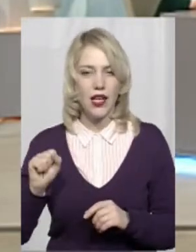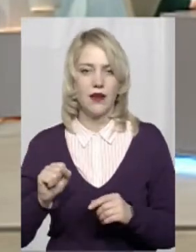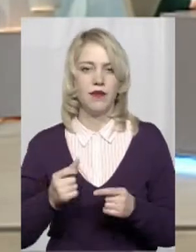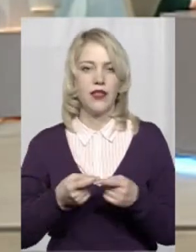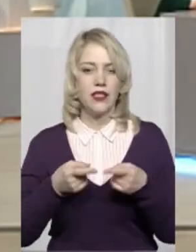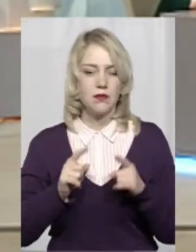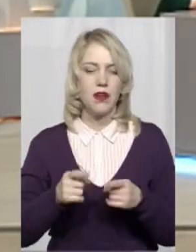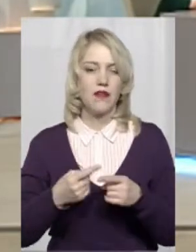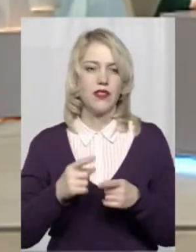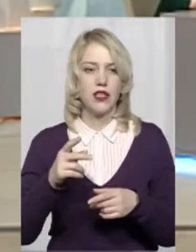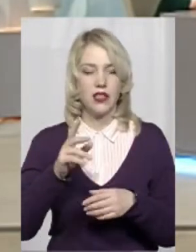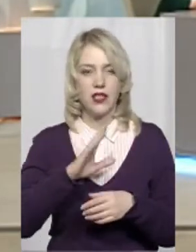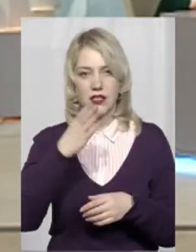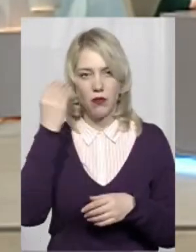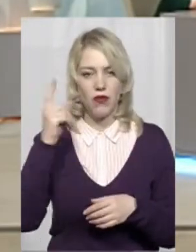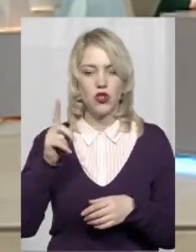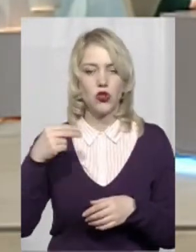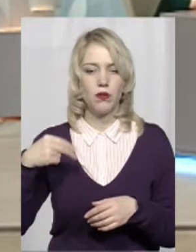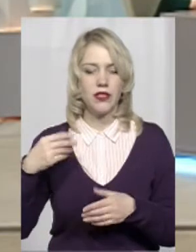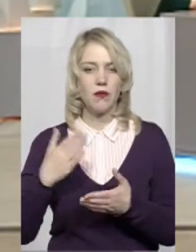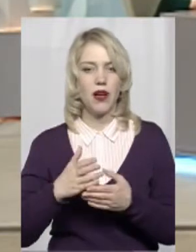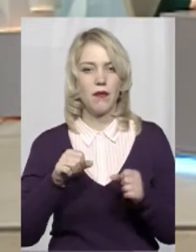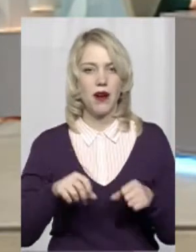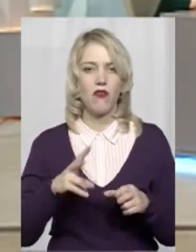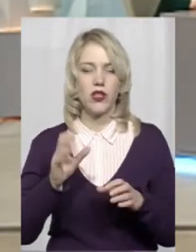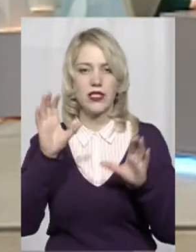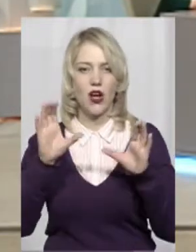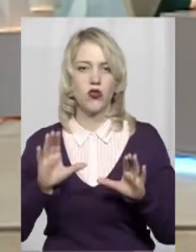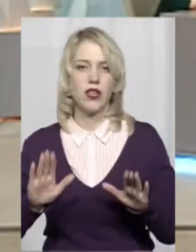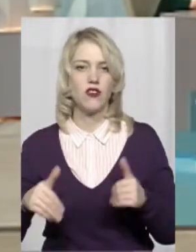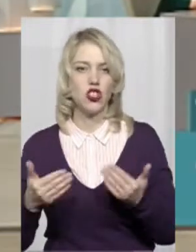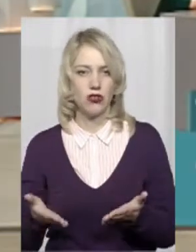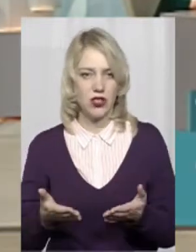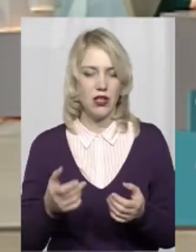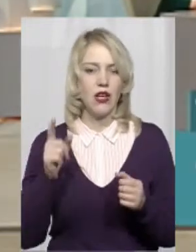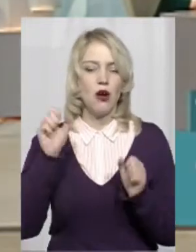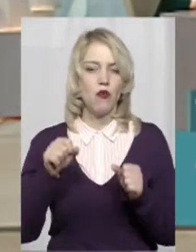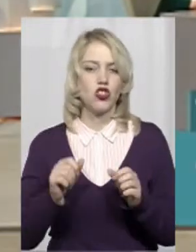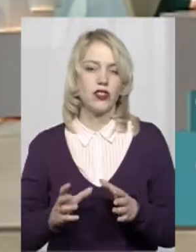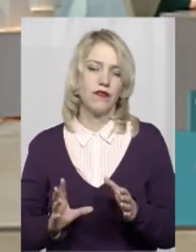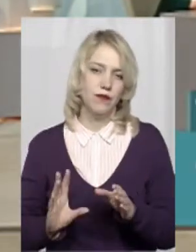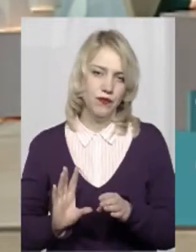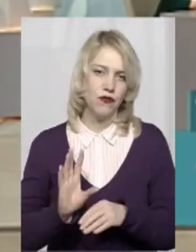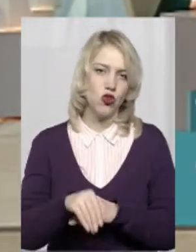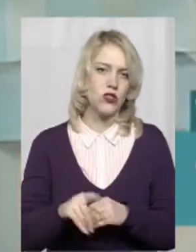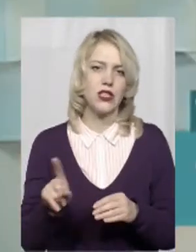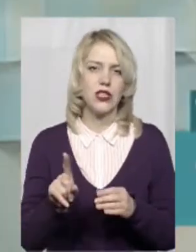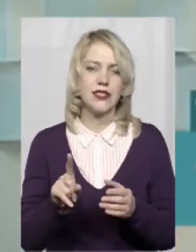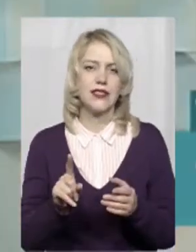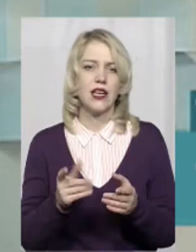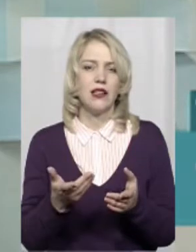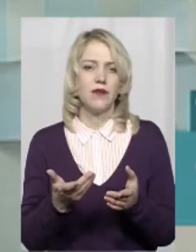потрібно не забувати, що президент має право законодавчої ініціативи. Тобто він може вносити якісь законопроекти, і вони можуть не тільки стосуватися